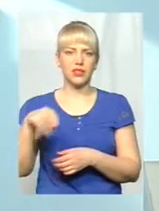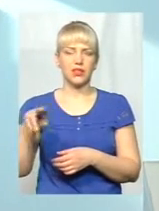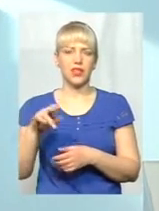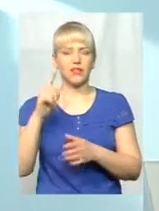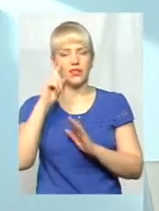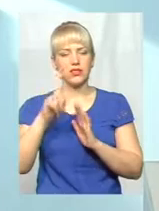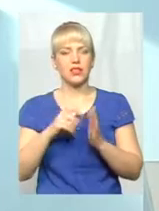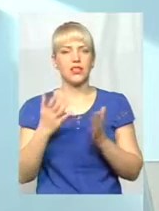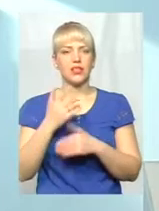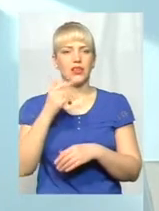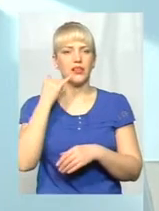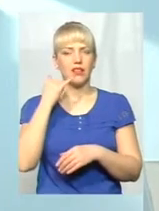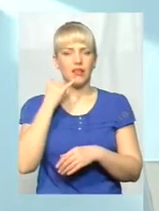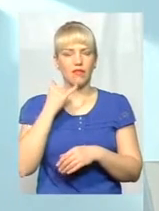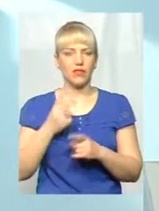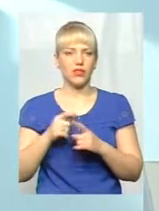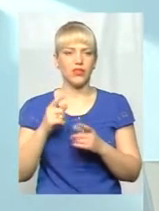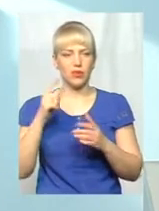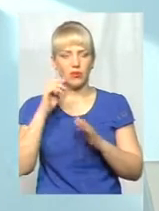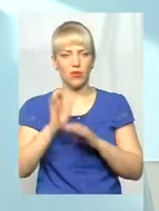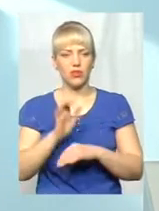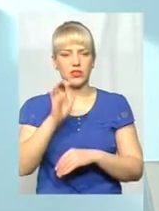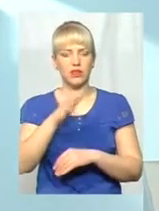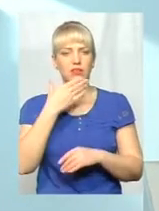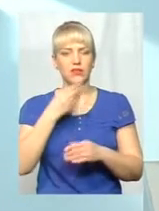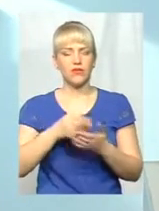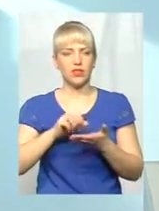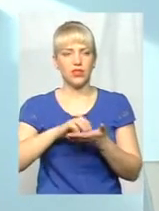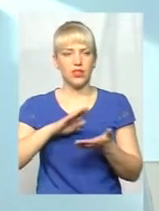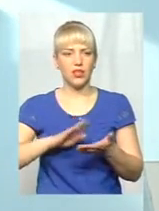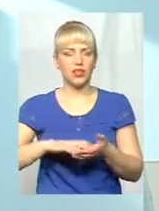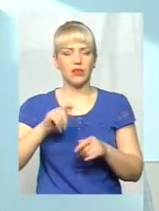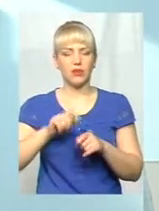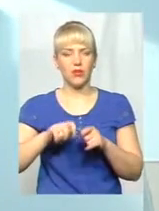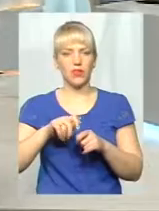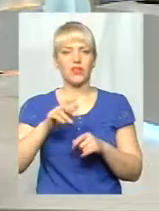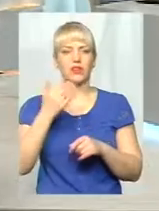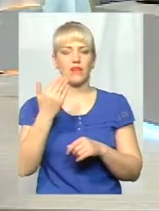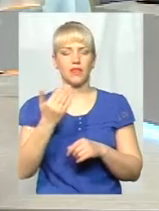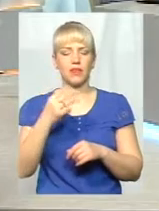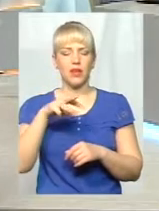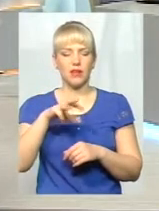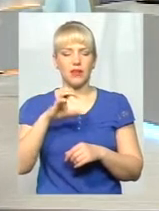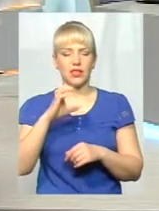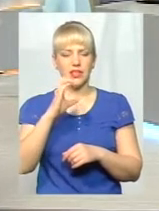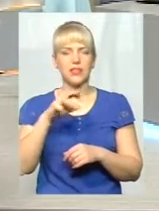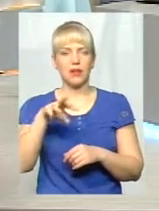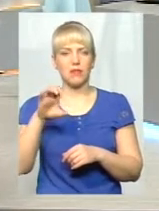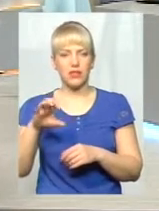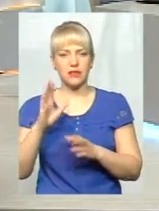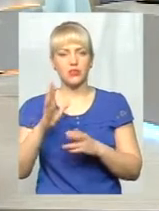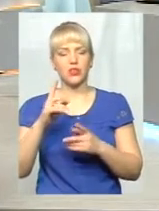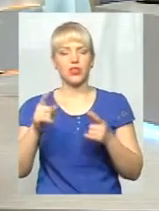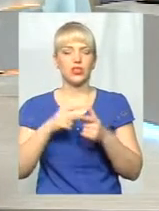телефоном в місті, і послати свої дани, перевіру, потім вам СМС-ку прийде, чи правильні дані, і